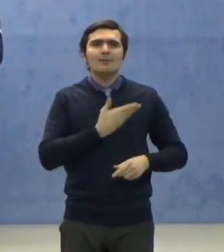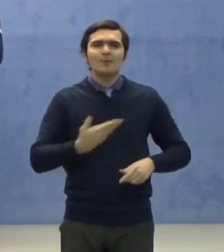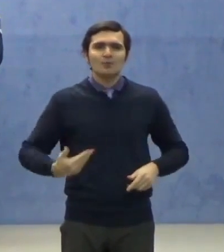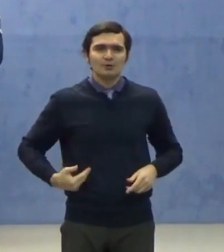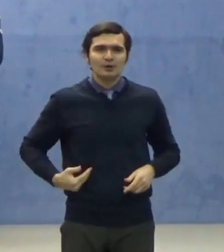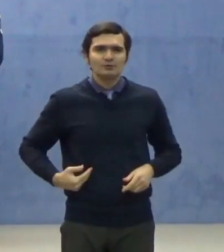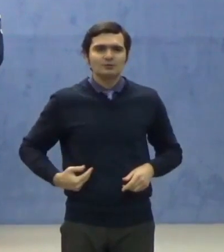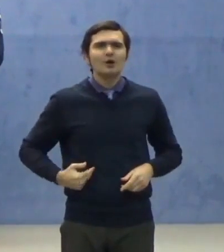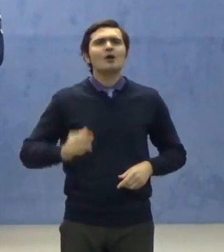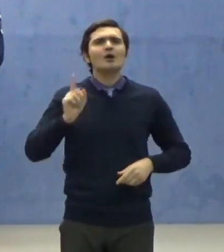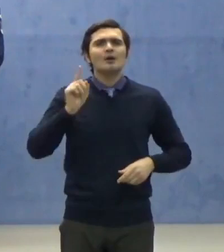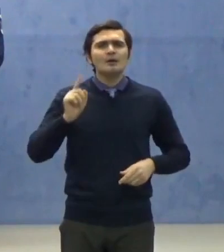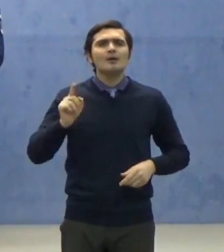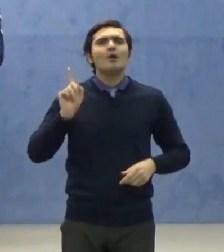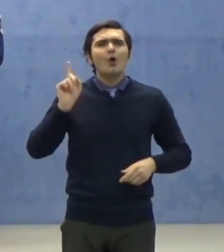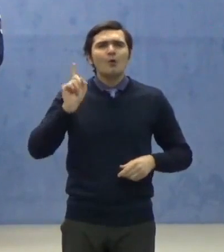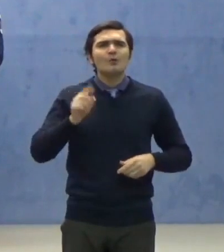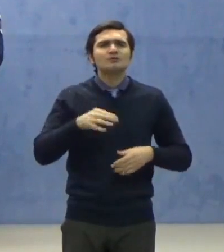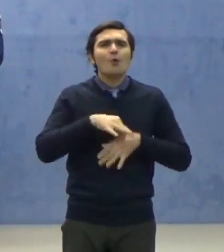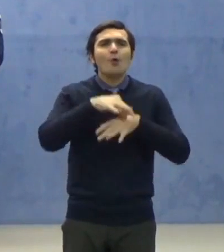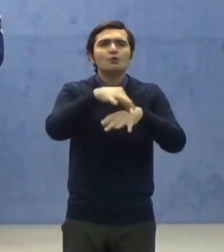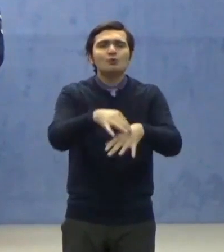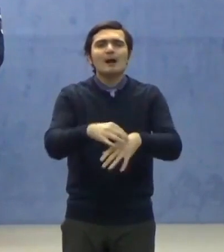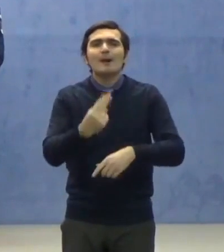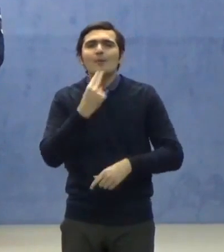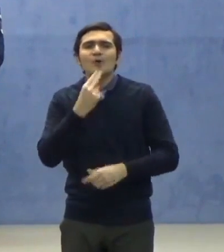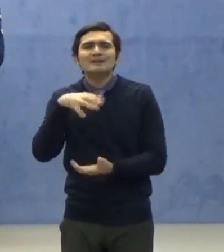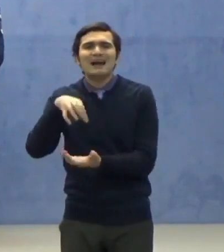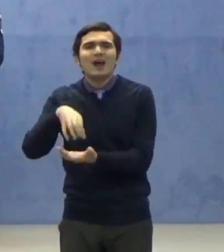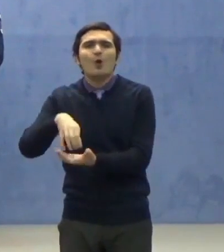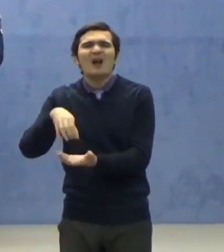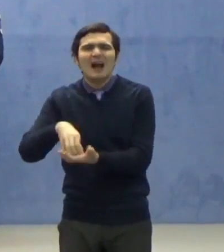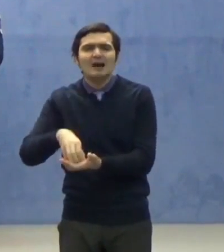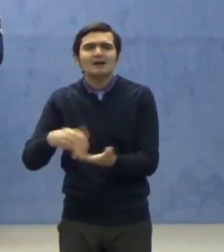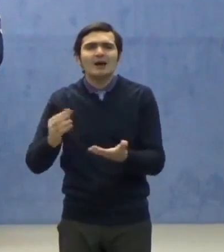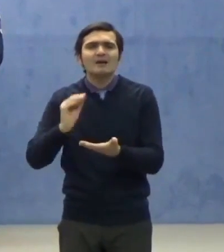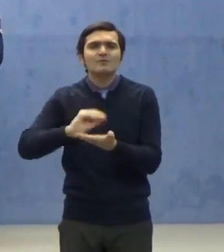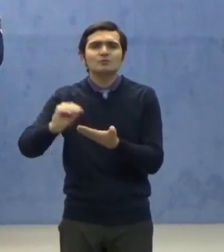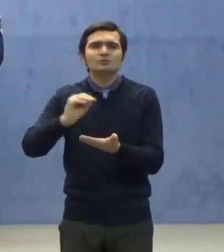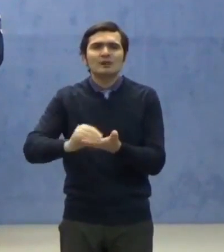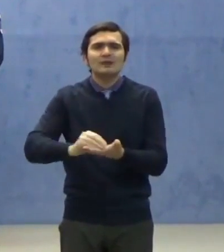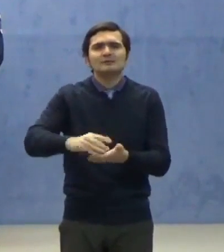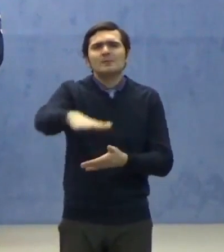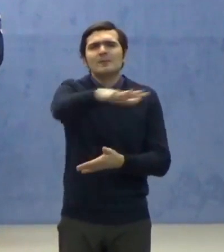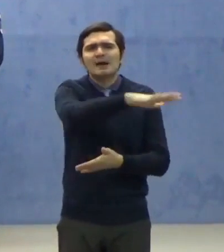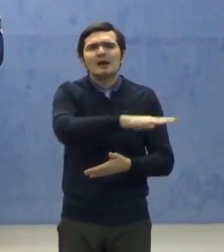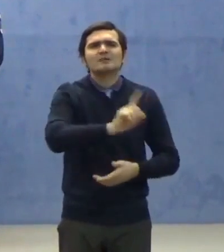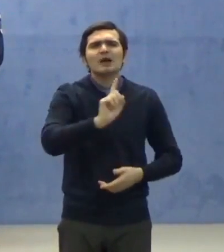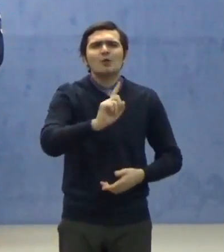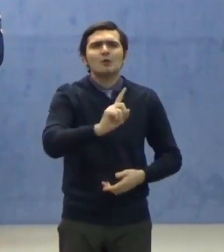Poliția Locală, care funcționează pe raza de competență.